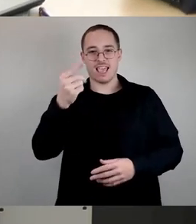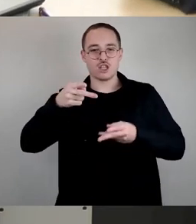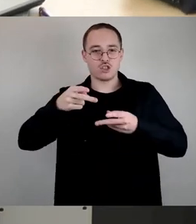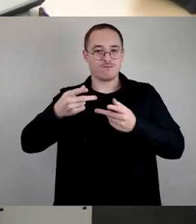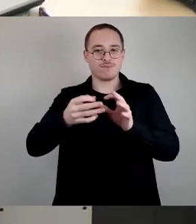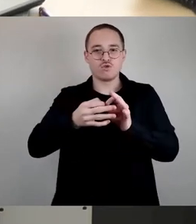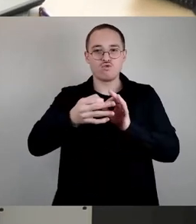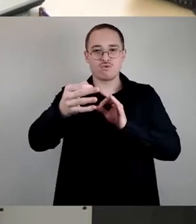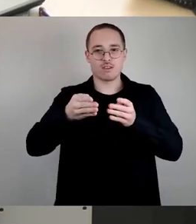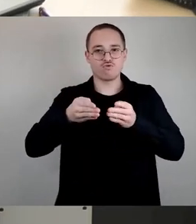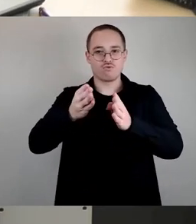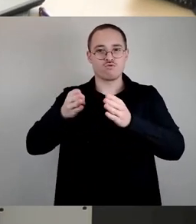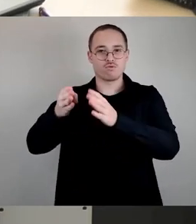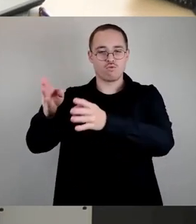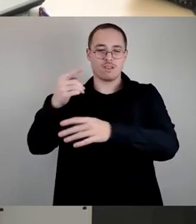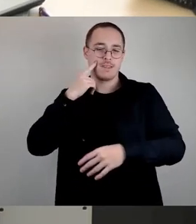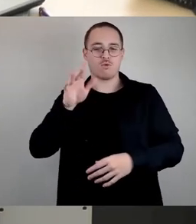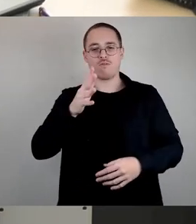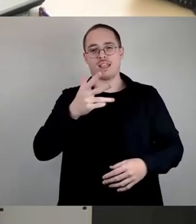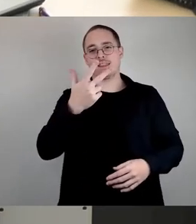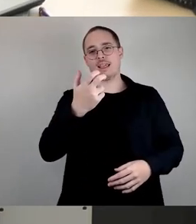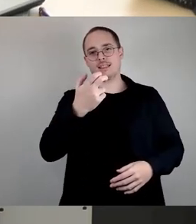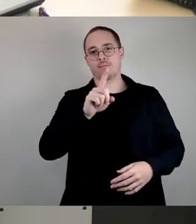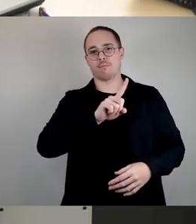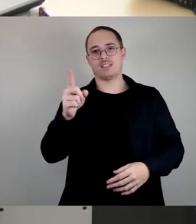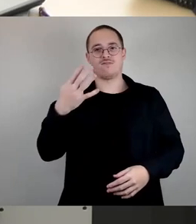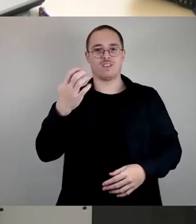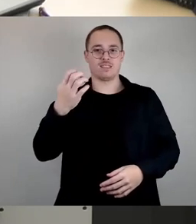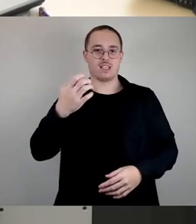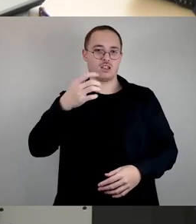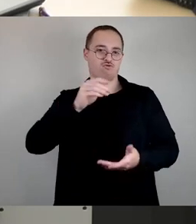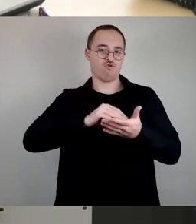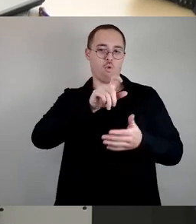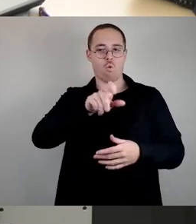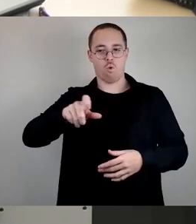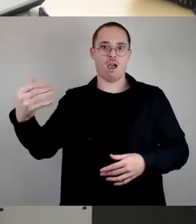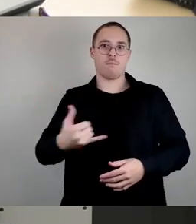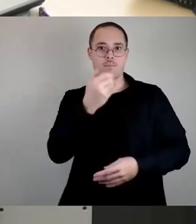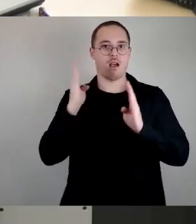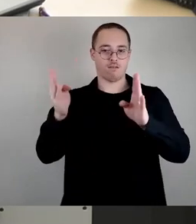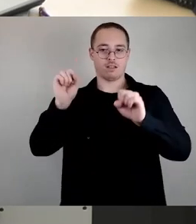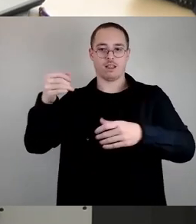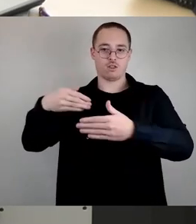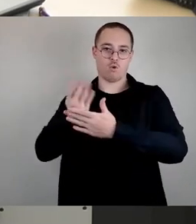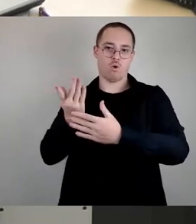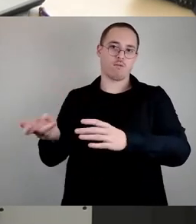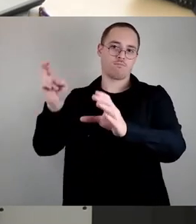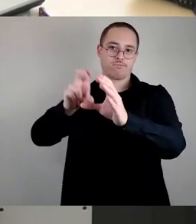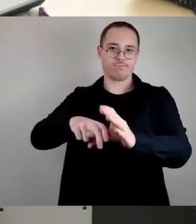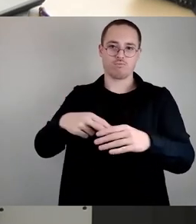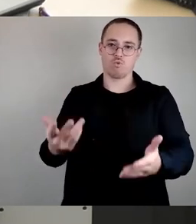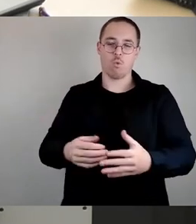30 bis 40 Schüler im Schnitt jährlich. Die 151. Schule Campus Cortes, hübscher Namen bekommen,